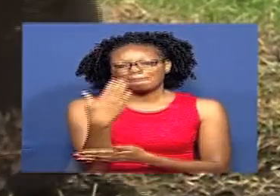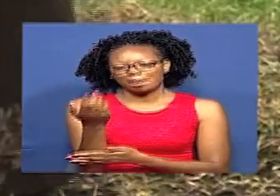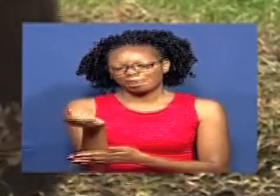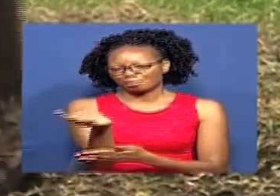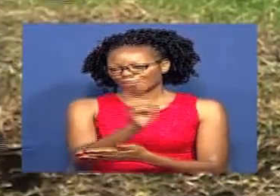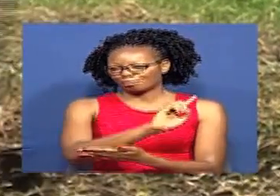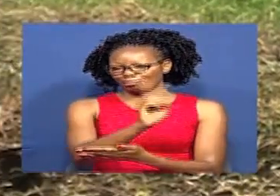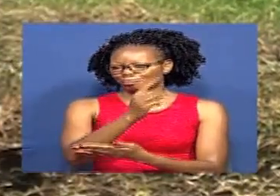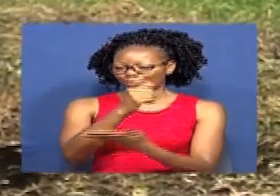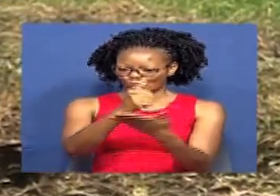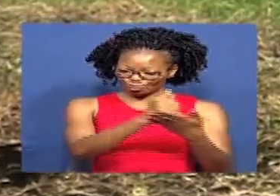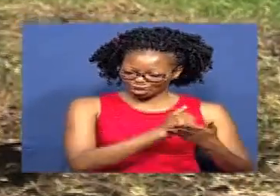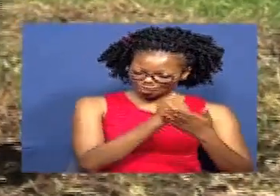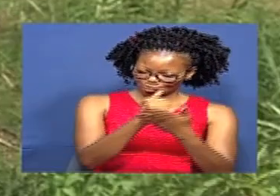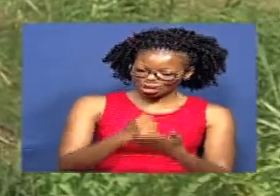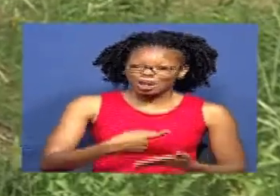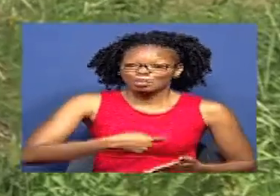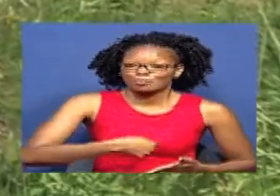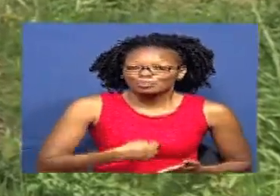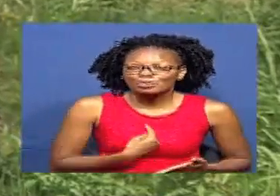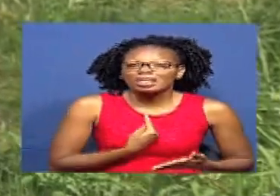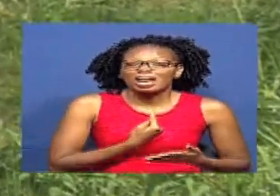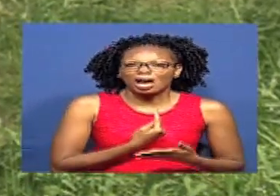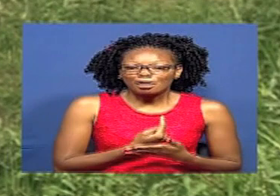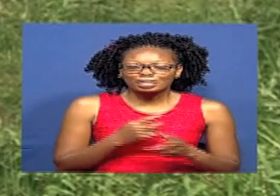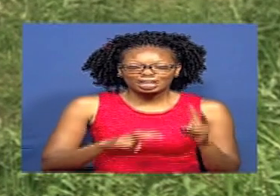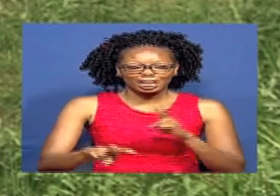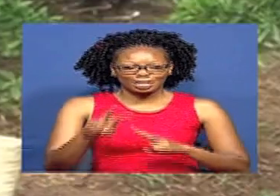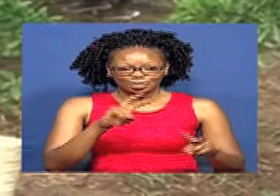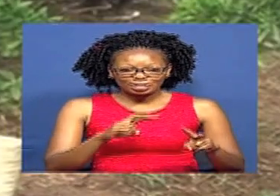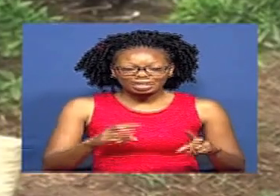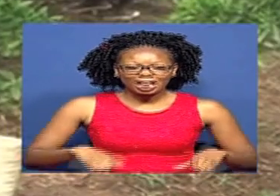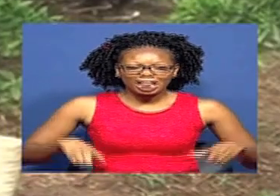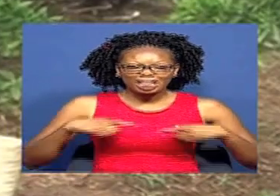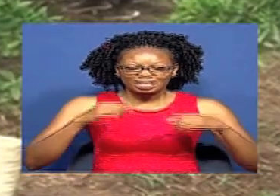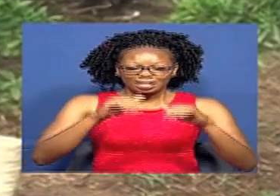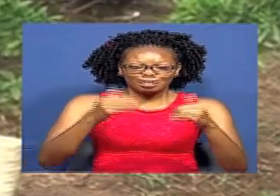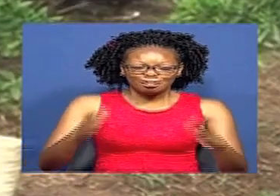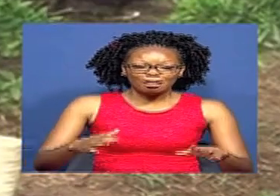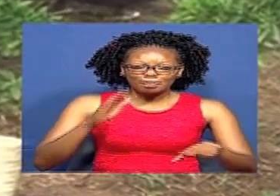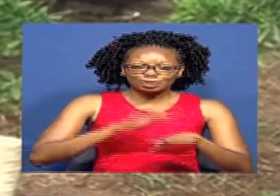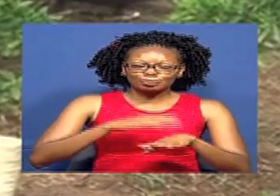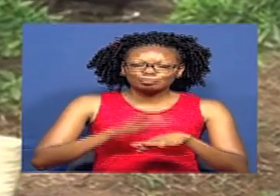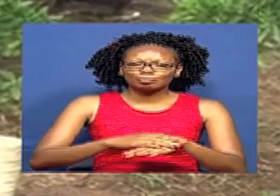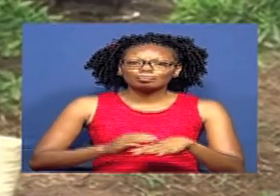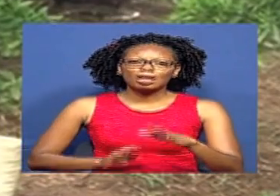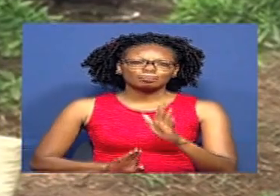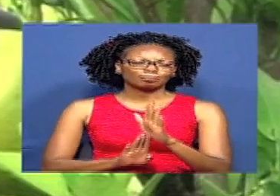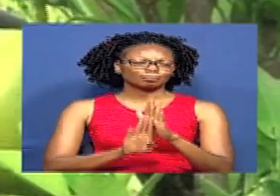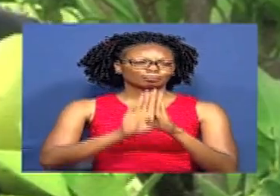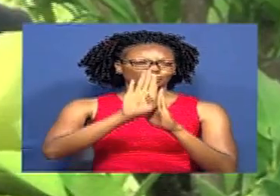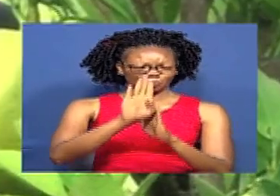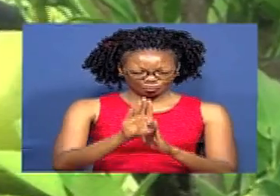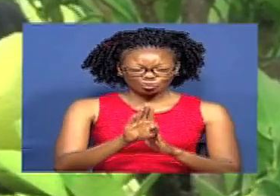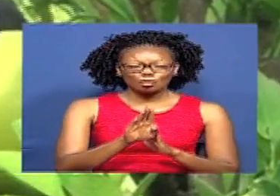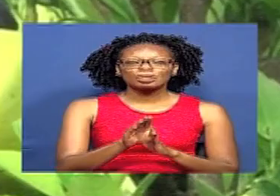Kukundi Kwa kuchunguza Kwa Jinsi Maisha Yawakulima Wengi Yalivyo Badilika Na kuwa Mazuri Kutokana